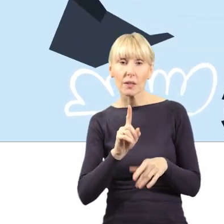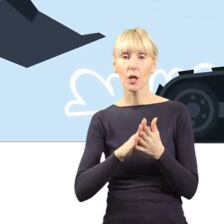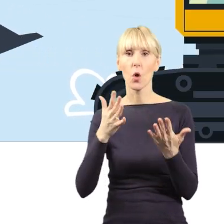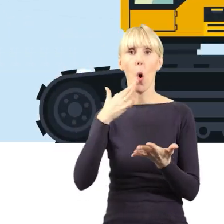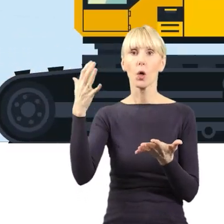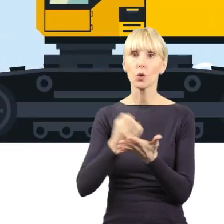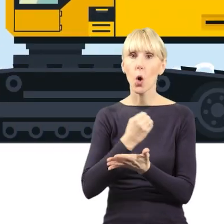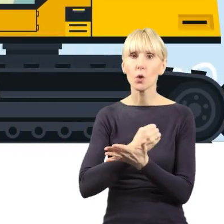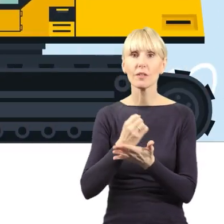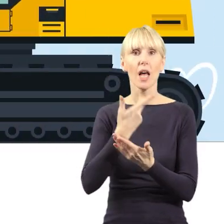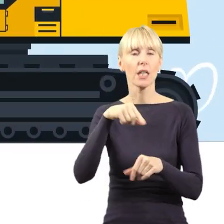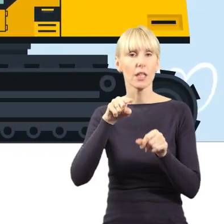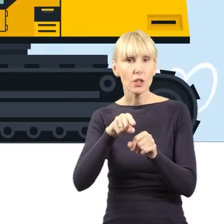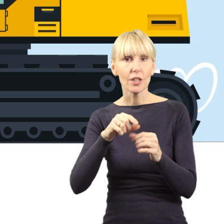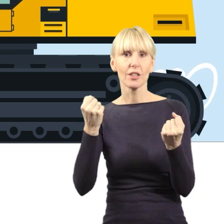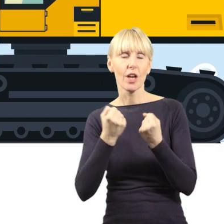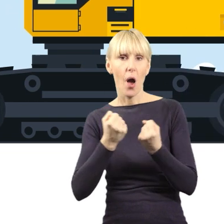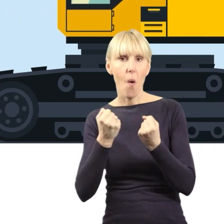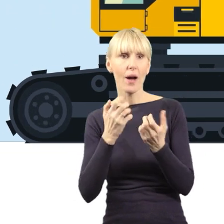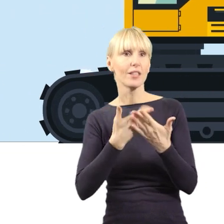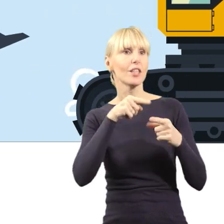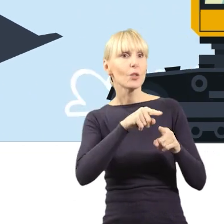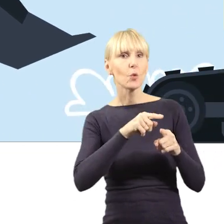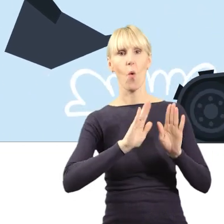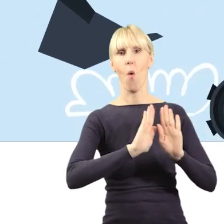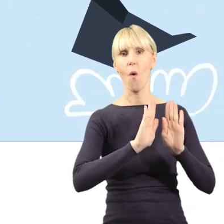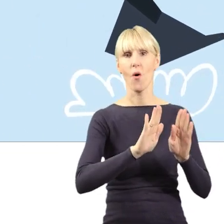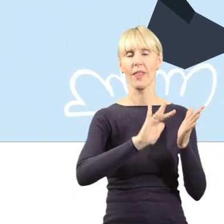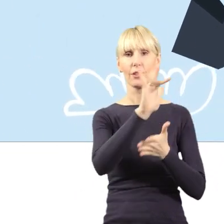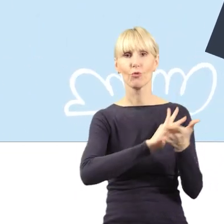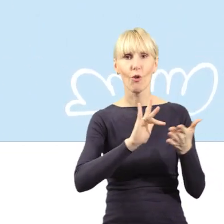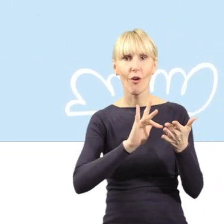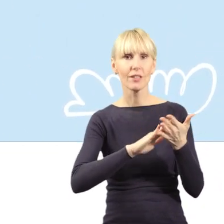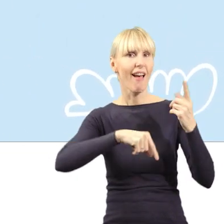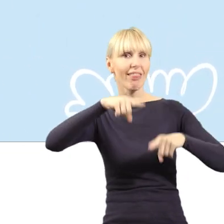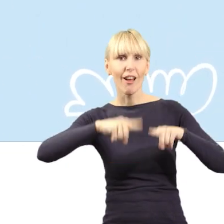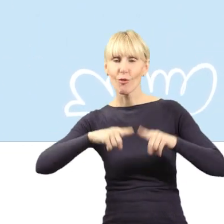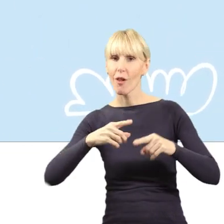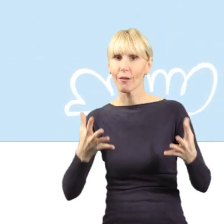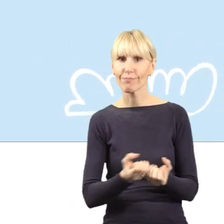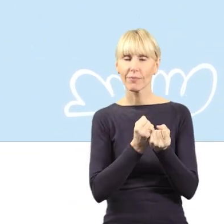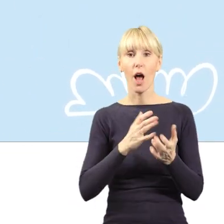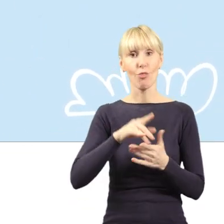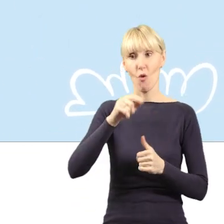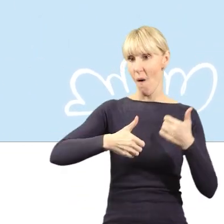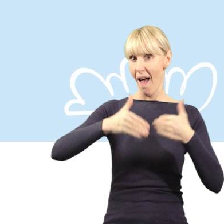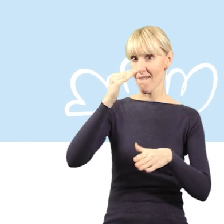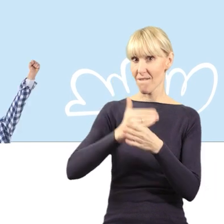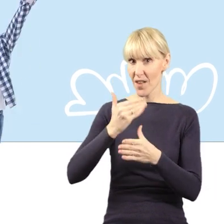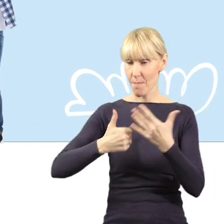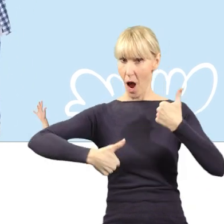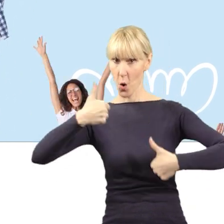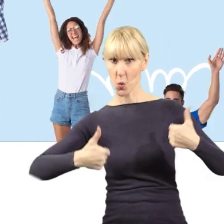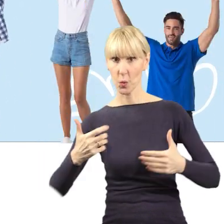Korzystanie z surowców wtórnych pozwala oszczędzać środowisko i naturalne zasoby. Firma staje się bardziej konkurencyjna,